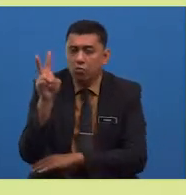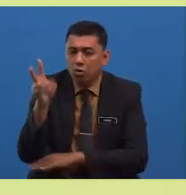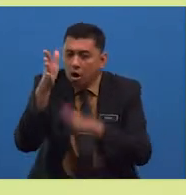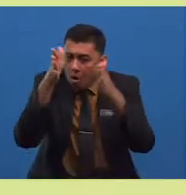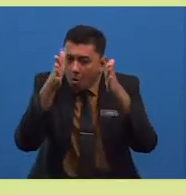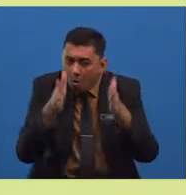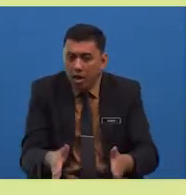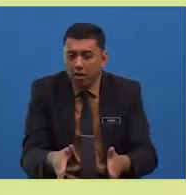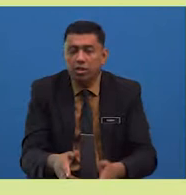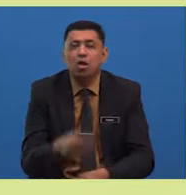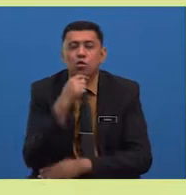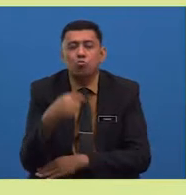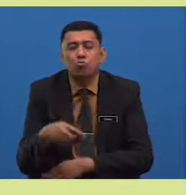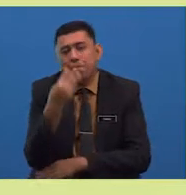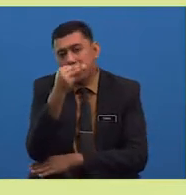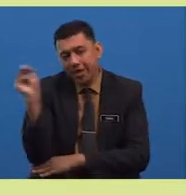tua mereka.